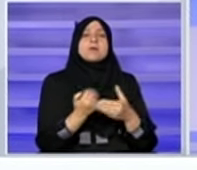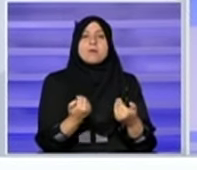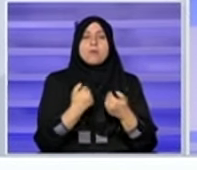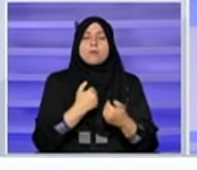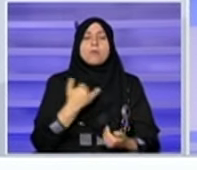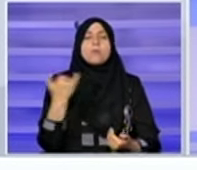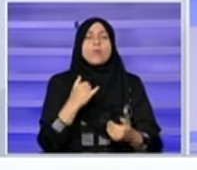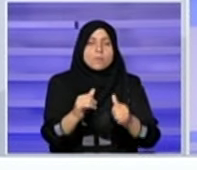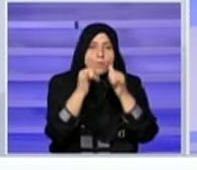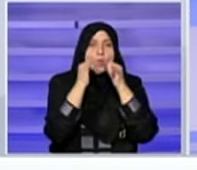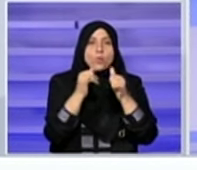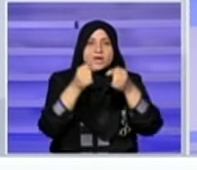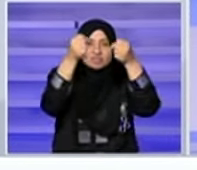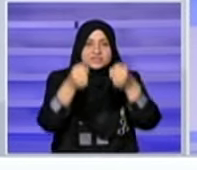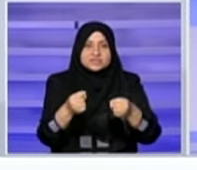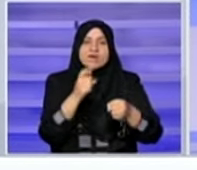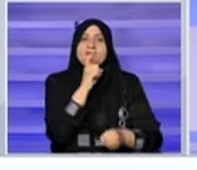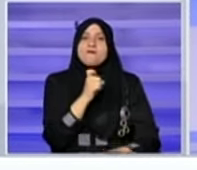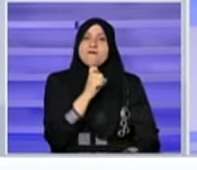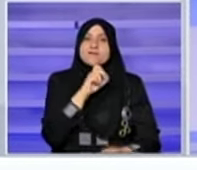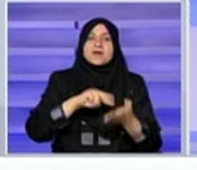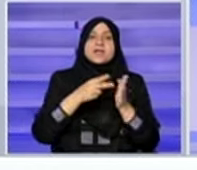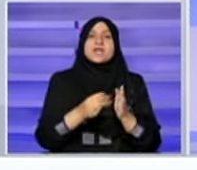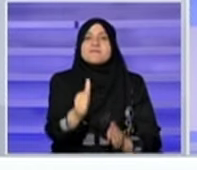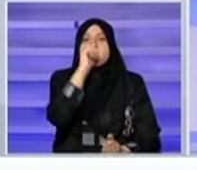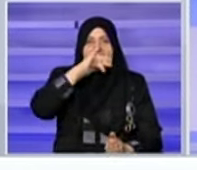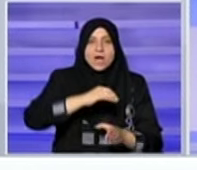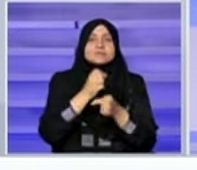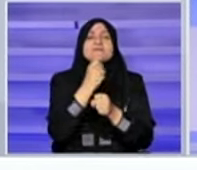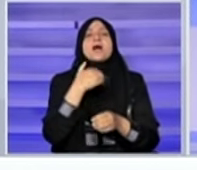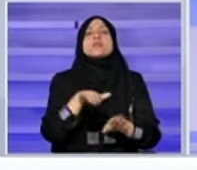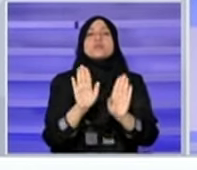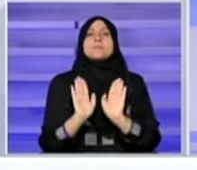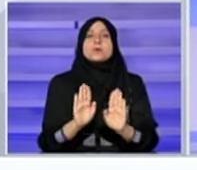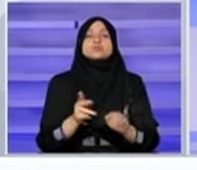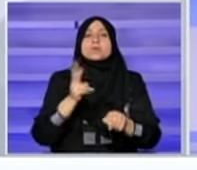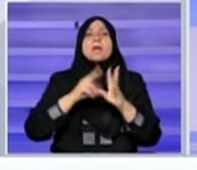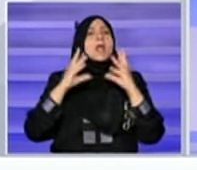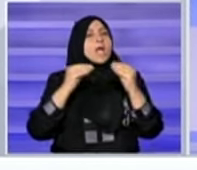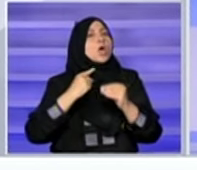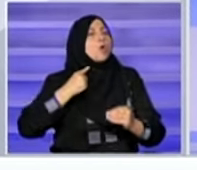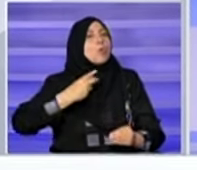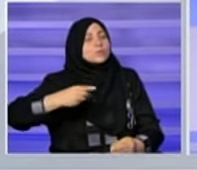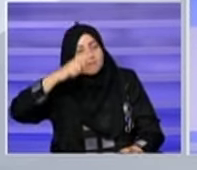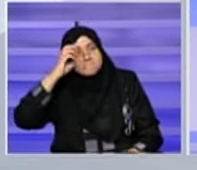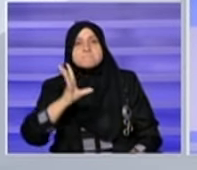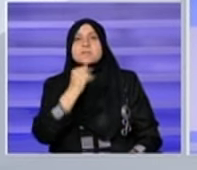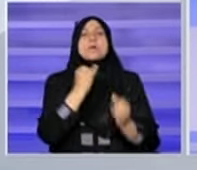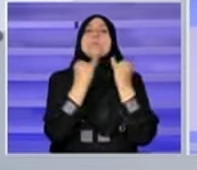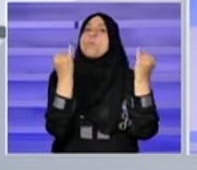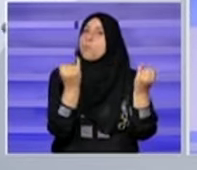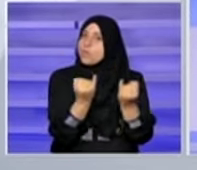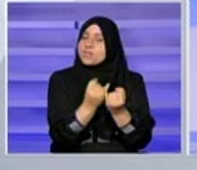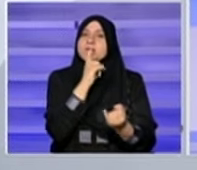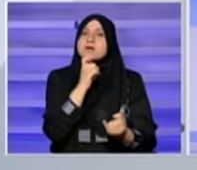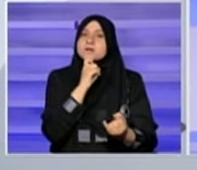لدولة قطر بهذا الموضوع واهتمام الهيئات العلمية مثل منظمة